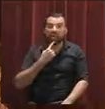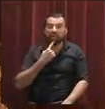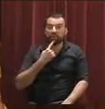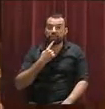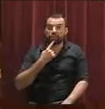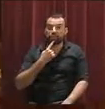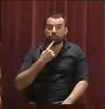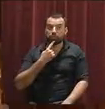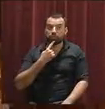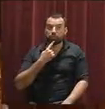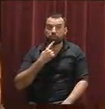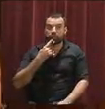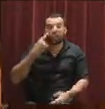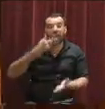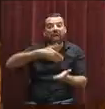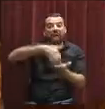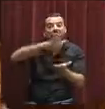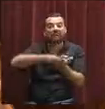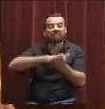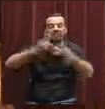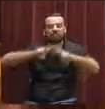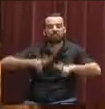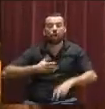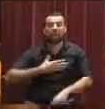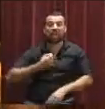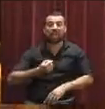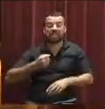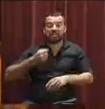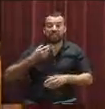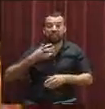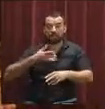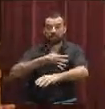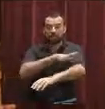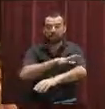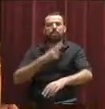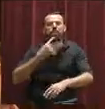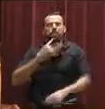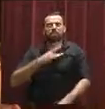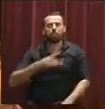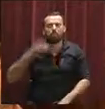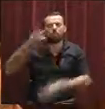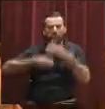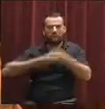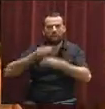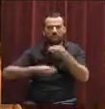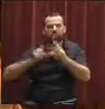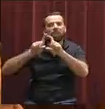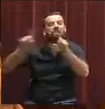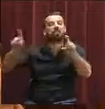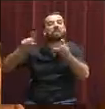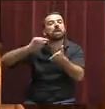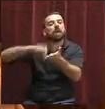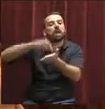cap acte d'inspecció, l'alcalde de Palma diu que hi ha evidències per fer-ho. I davant d'aquestes discrepàncies,